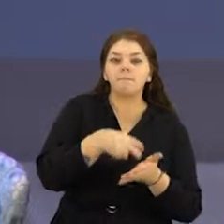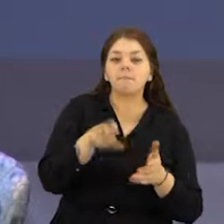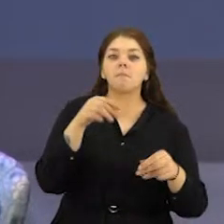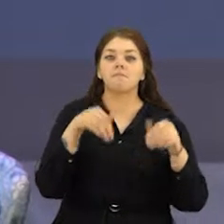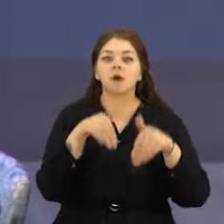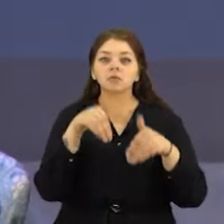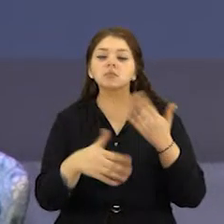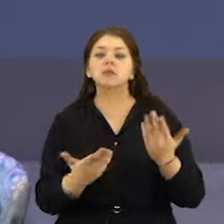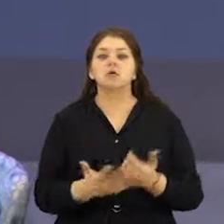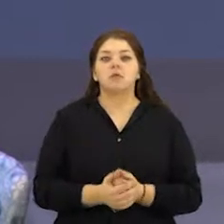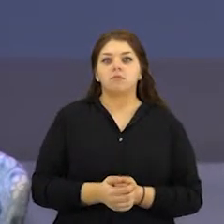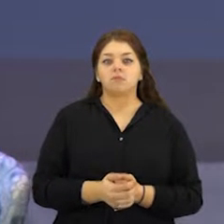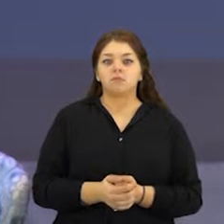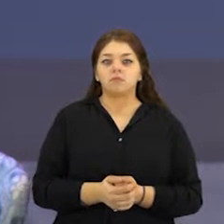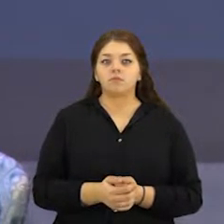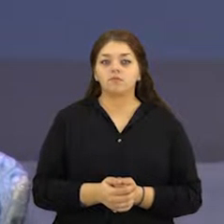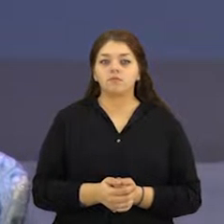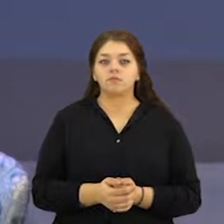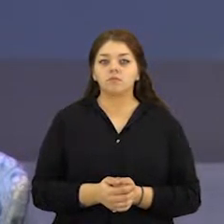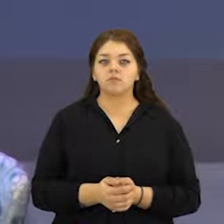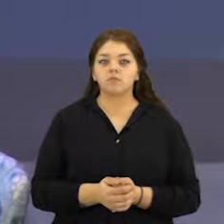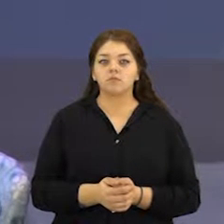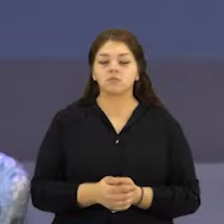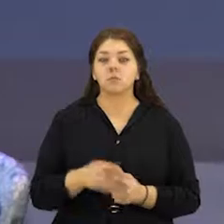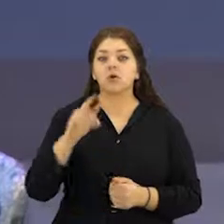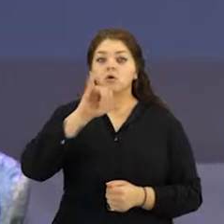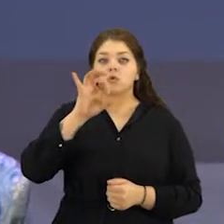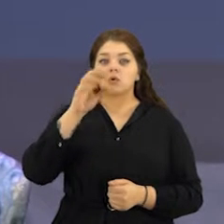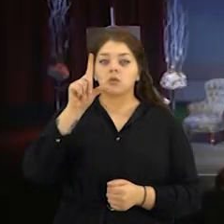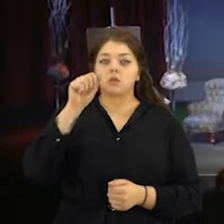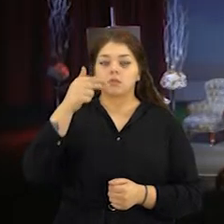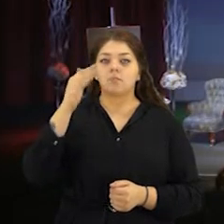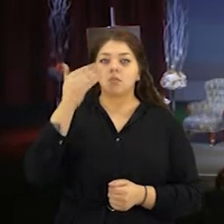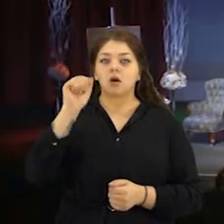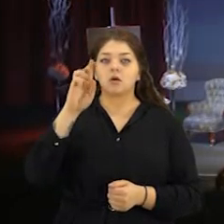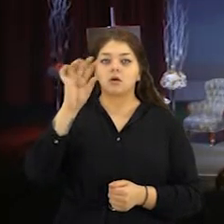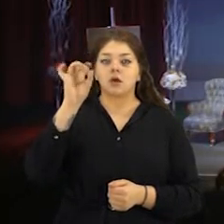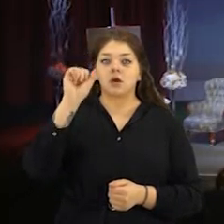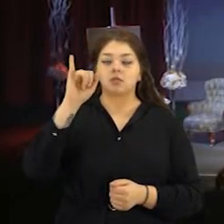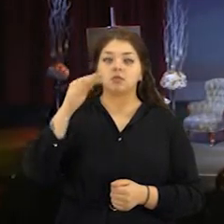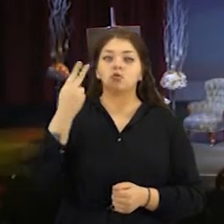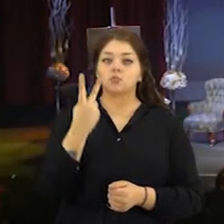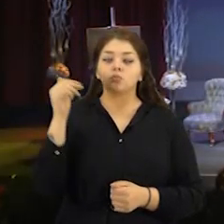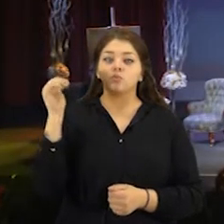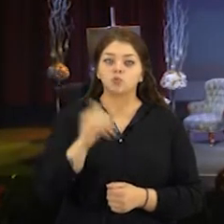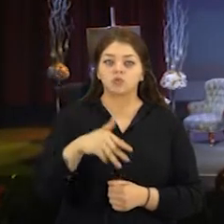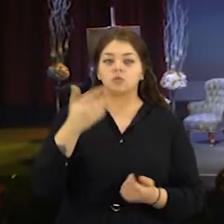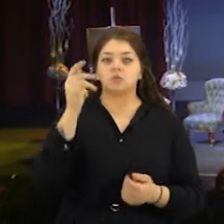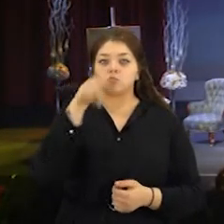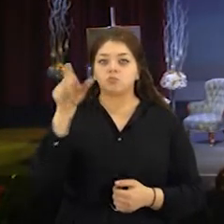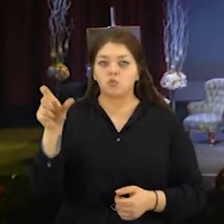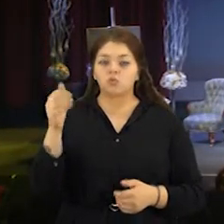žmonių savo kandidates palaikė balsuodami telefonu už moters saulės titulą pelniusią Jolantą Margaitinę. Balsavo daugiau kaip 2000